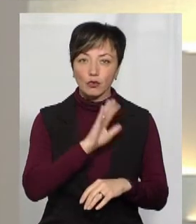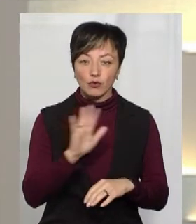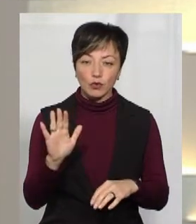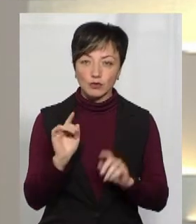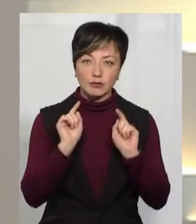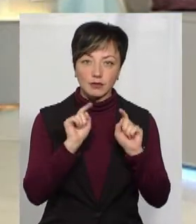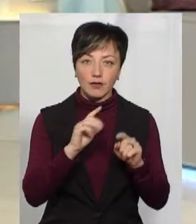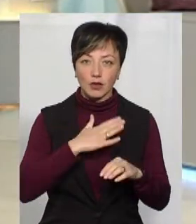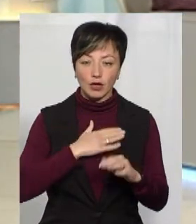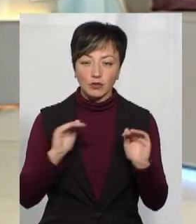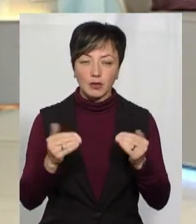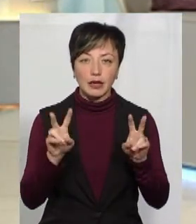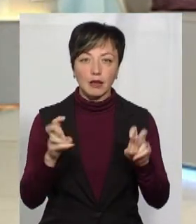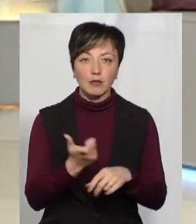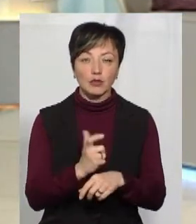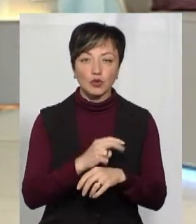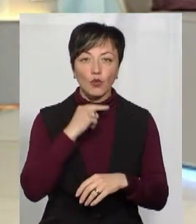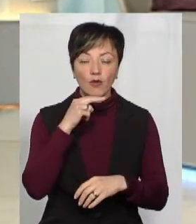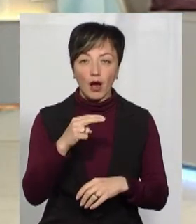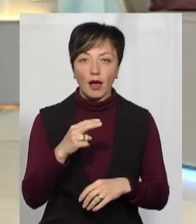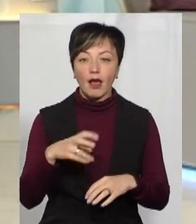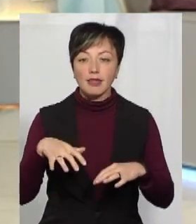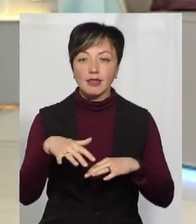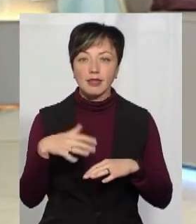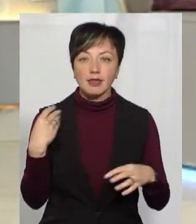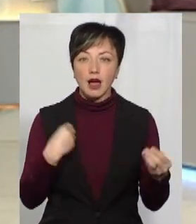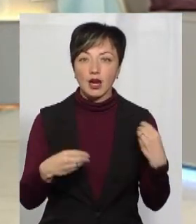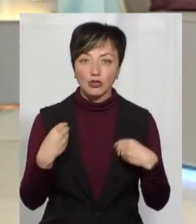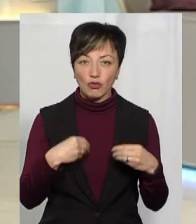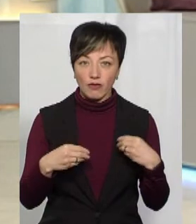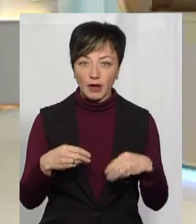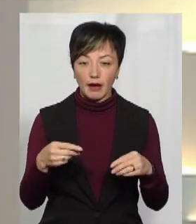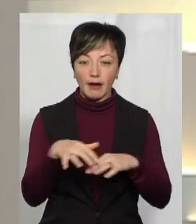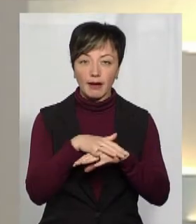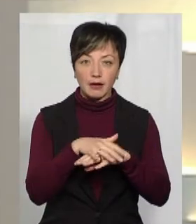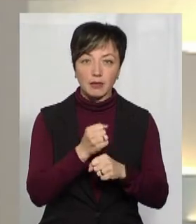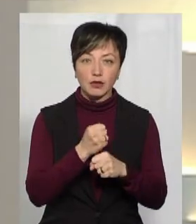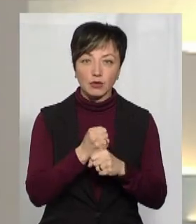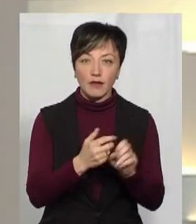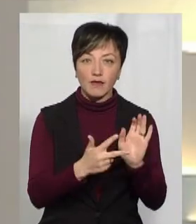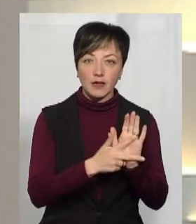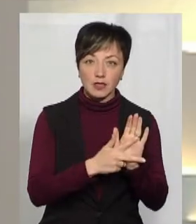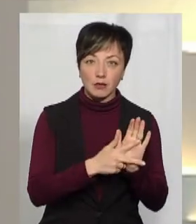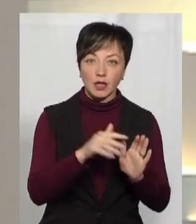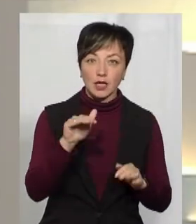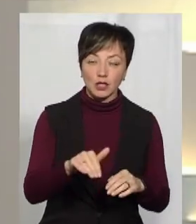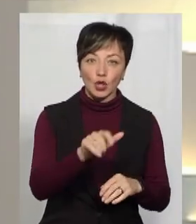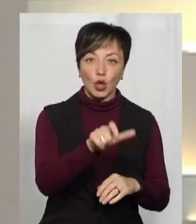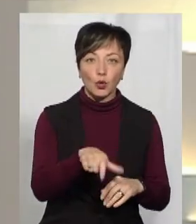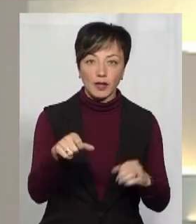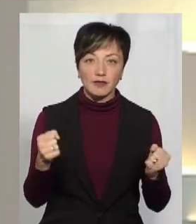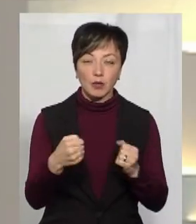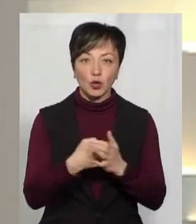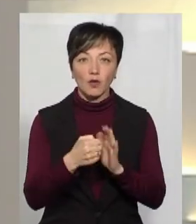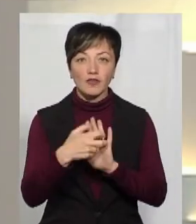приділити в межах нашої теми більше уваги, бо на речових ринках тільки обласного центру працює від 8 тисяч людей, це